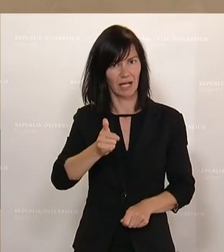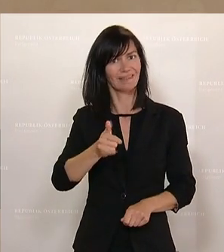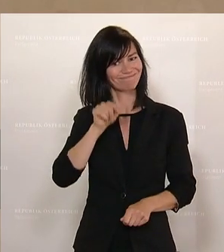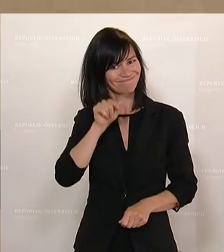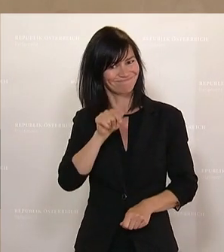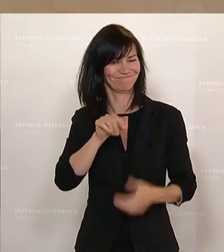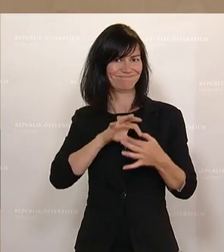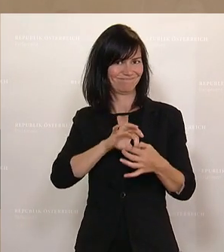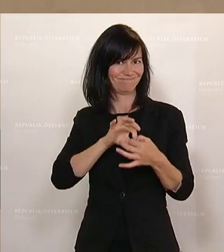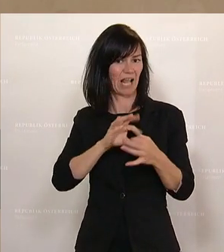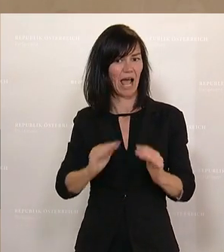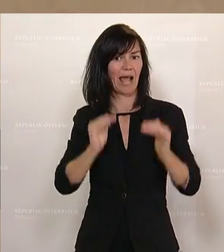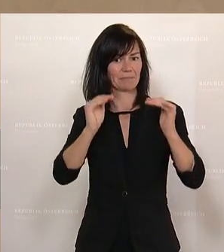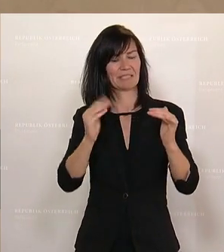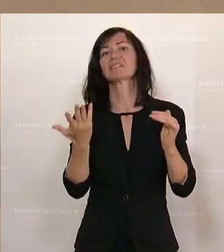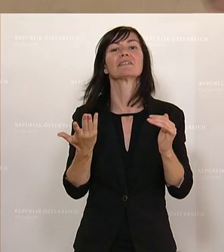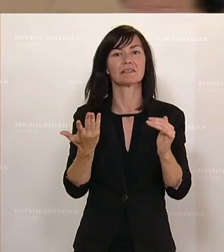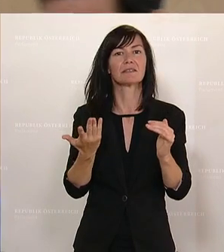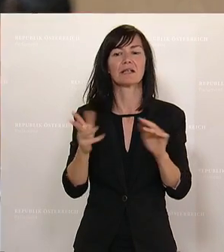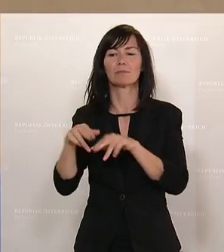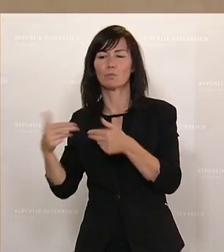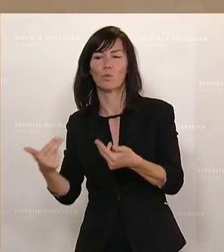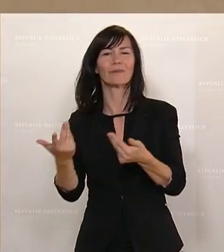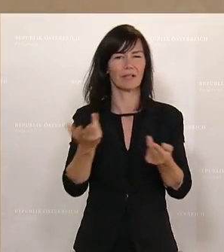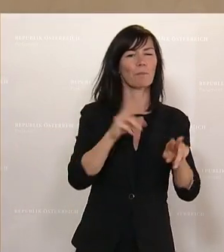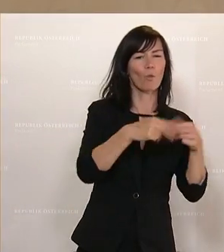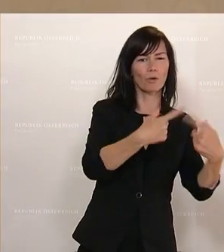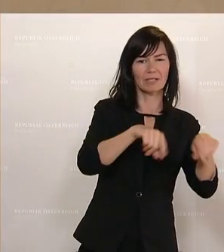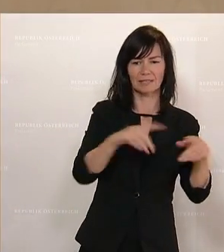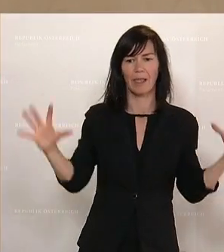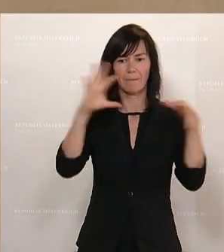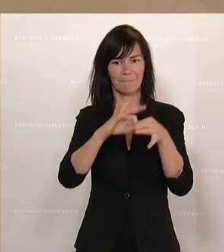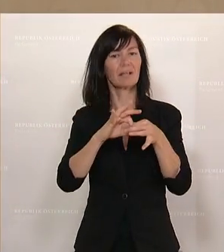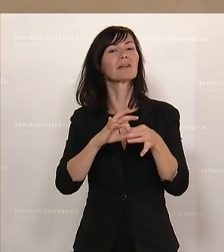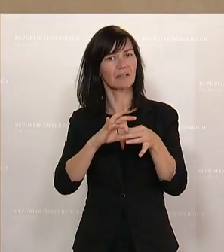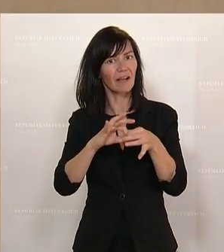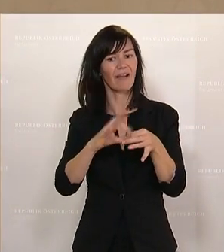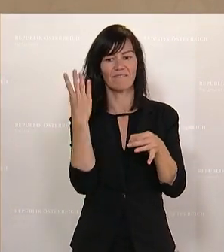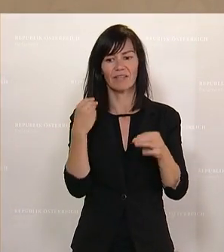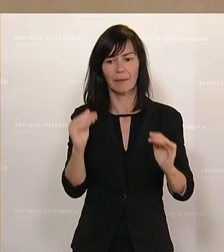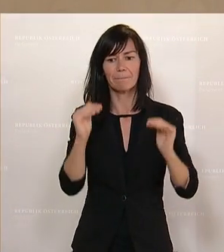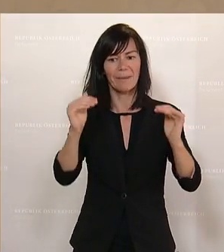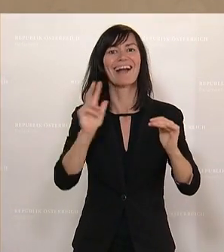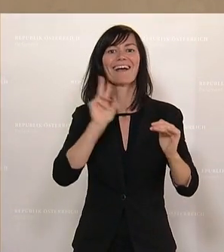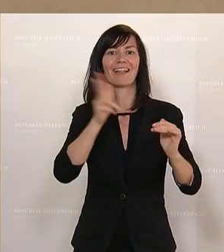diese sogenannte Bund-Länder-Vereinbarung wieder einen Schritt weiter zu bringen